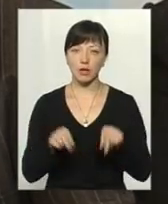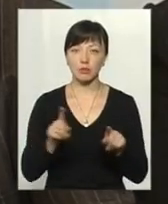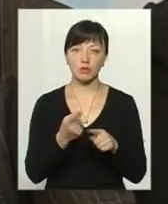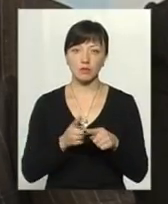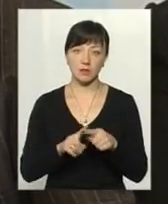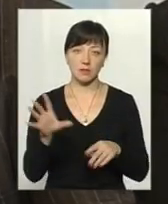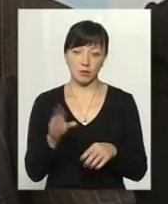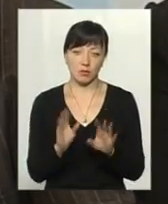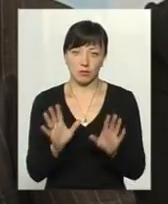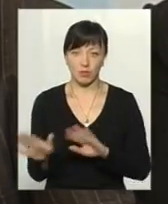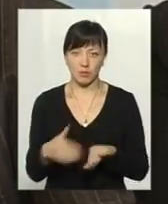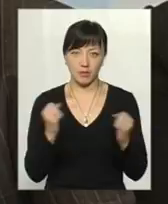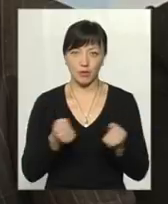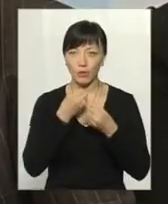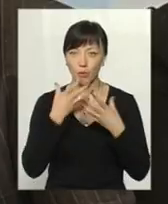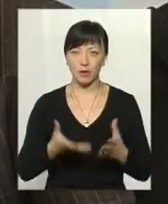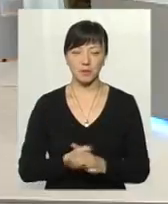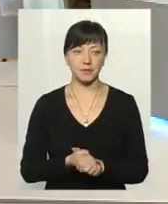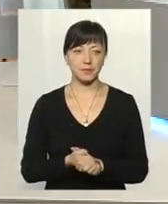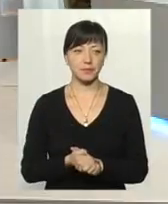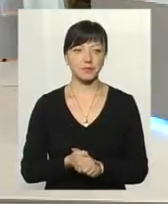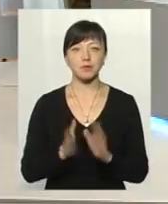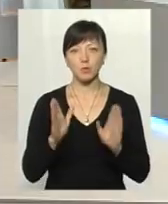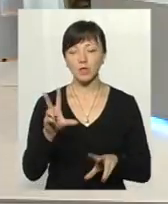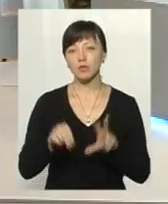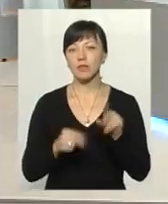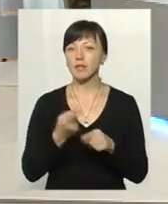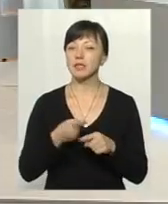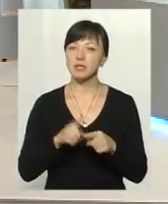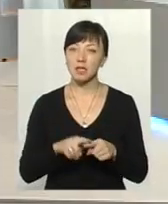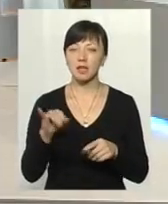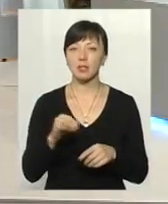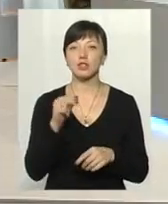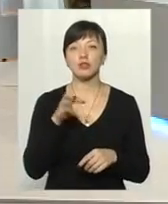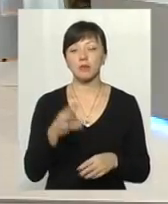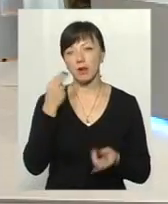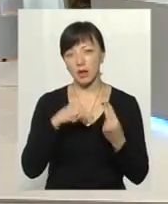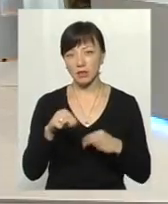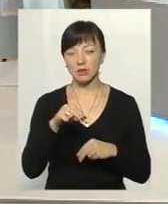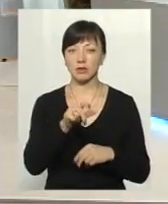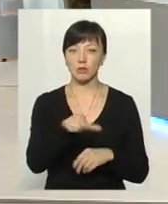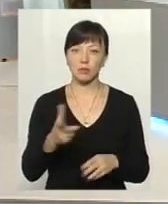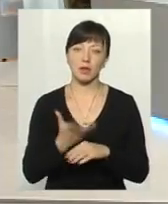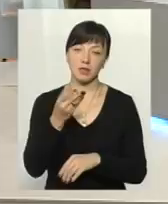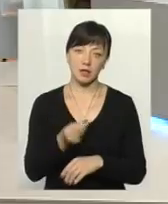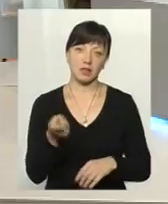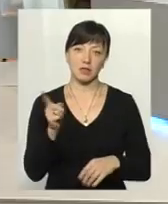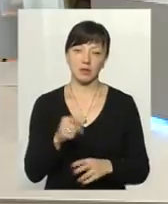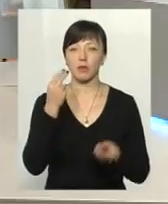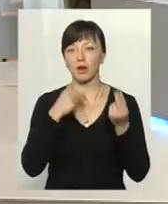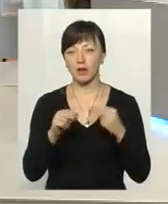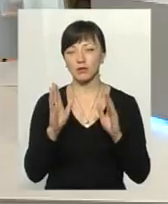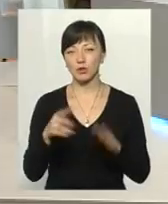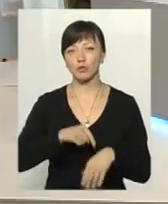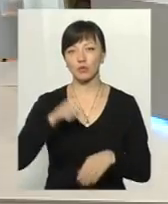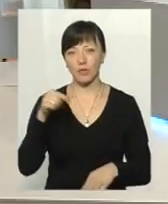зима пройде добре. І будемо на це сподіватися, і чим краще ми споживачі будемо платити, тим краще